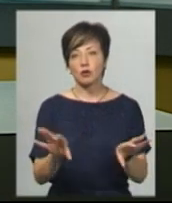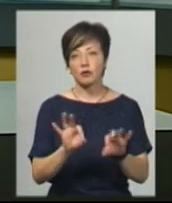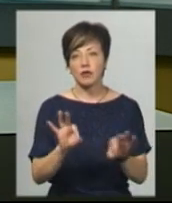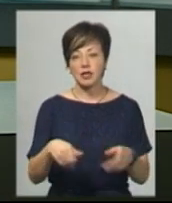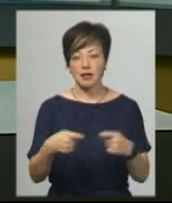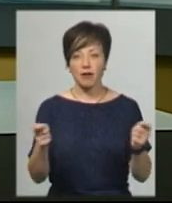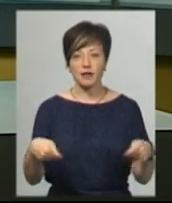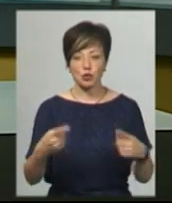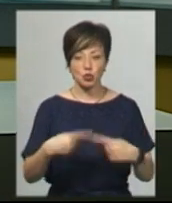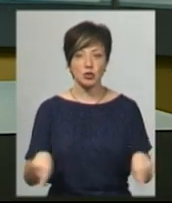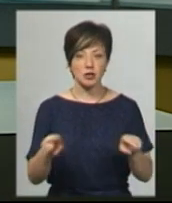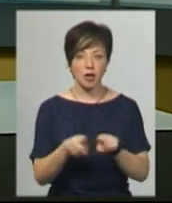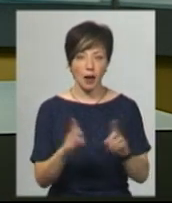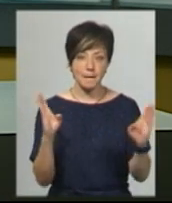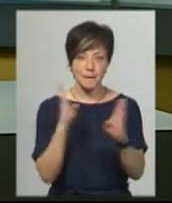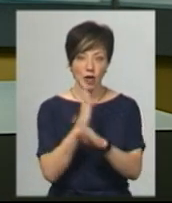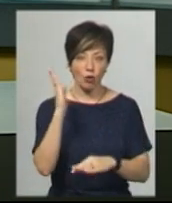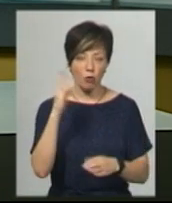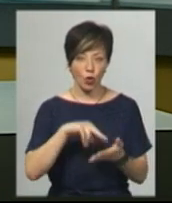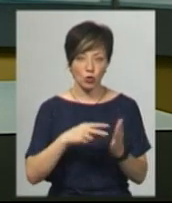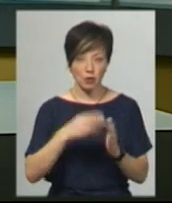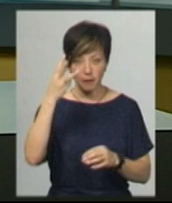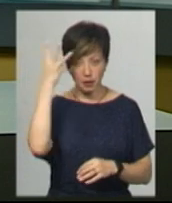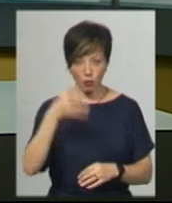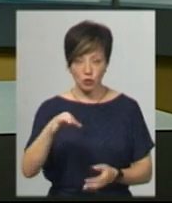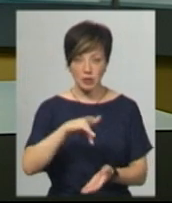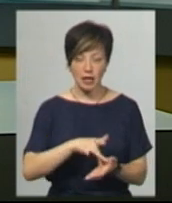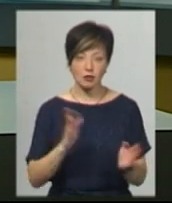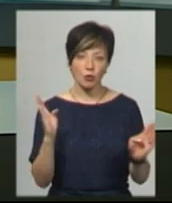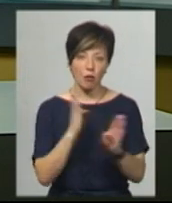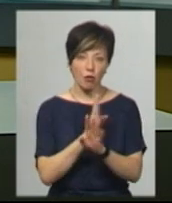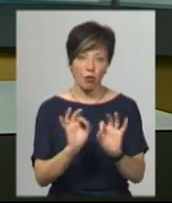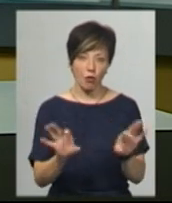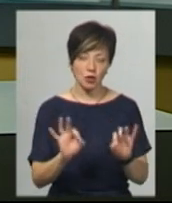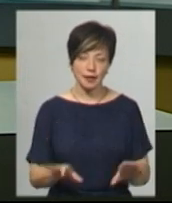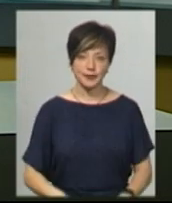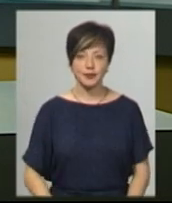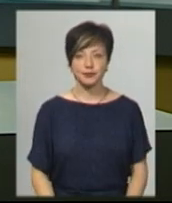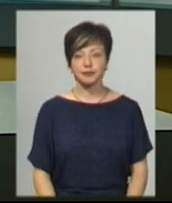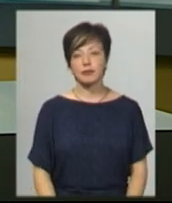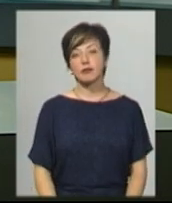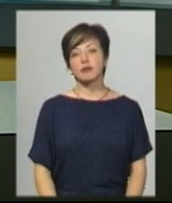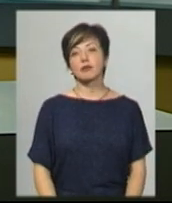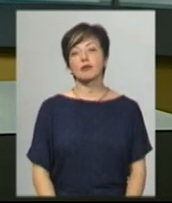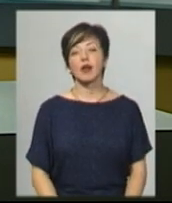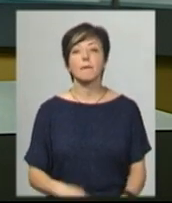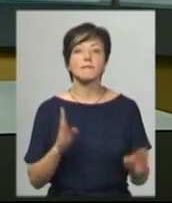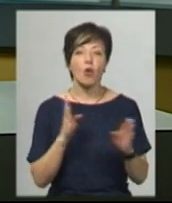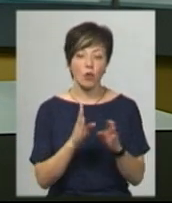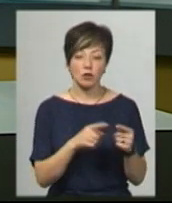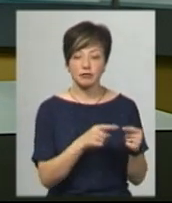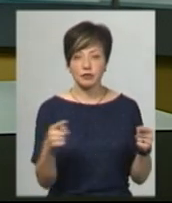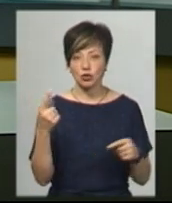розповіла завідувачка сектору метеопрогнозів Хмельницького обласного центру гідрометеорології Люся Ковалишина. За її словами, погода